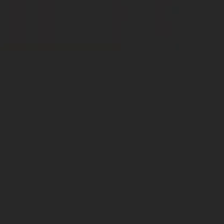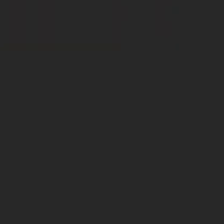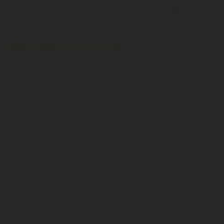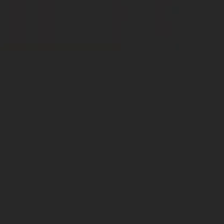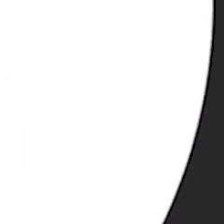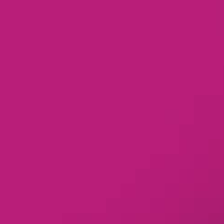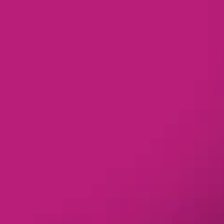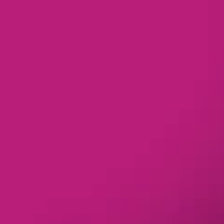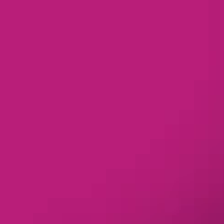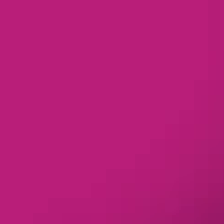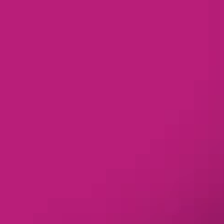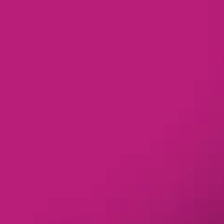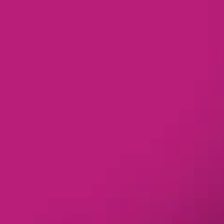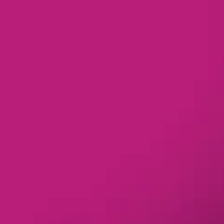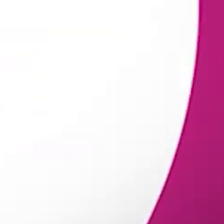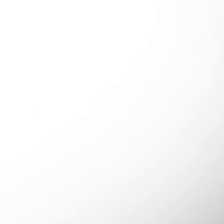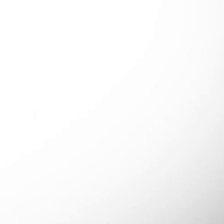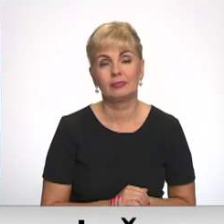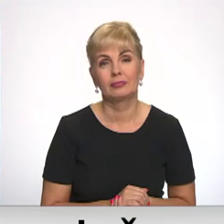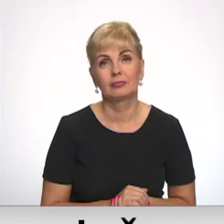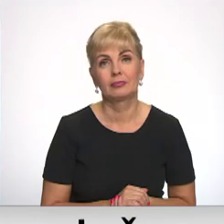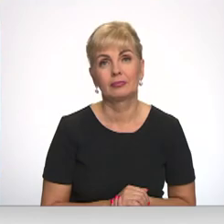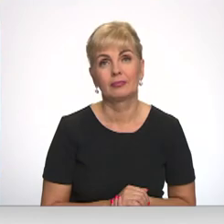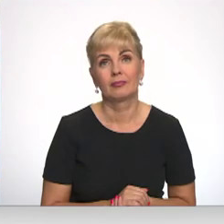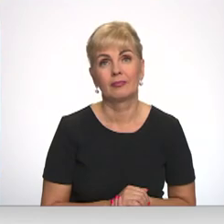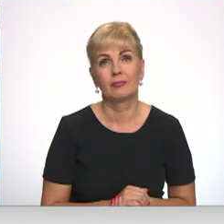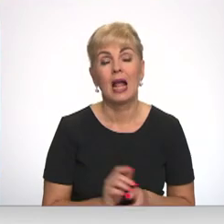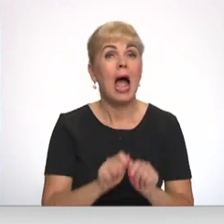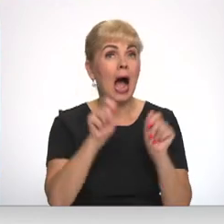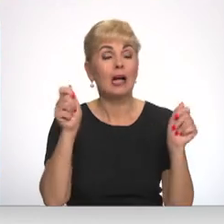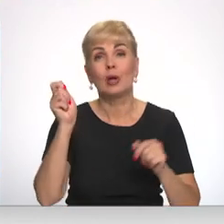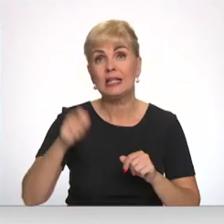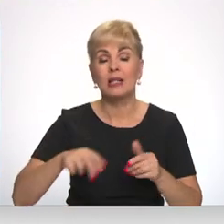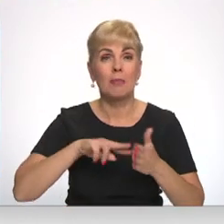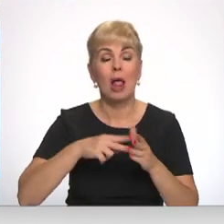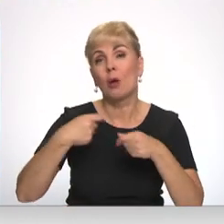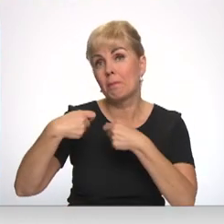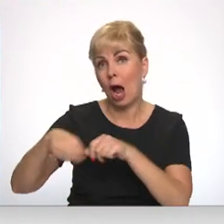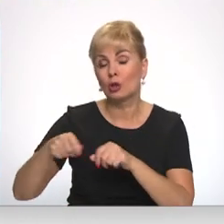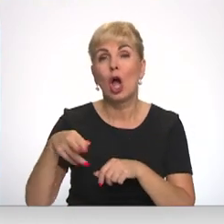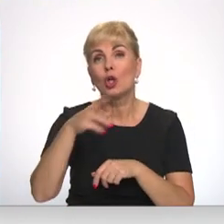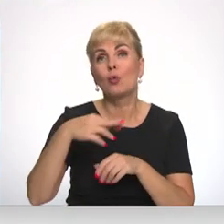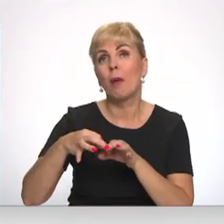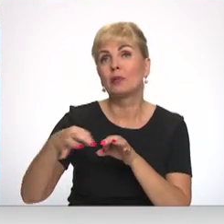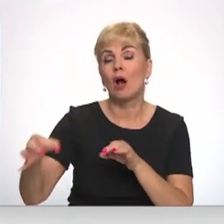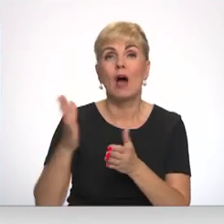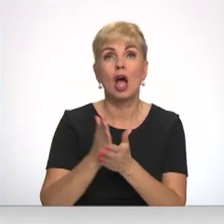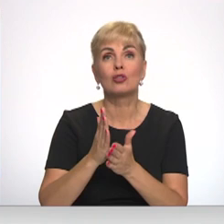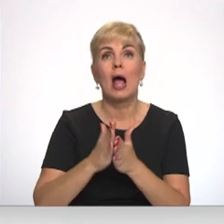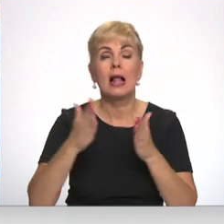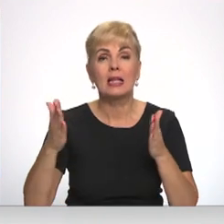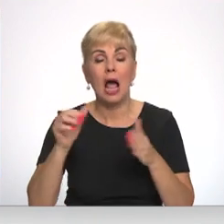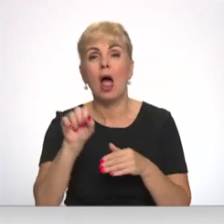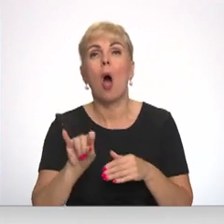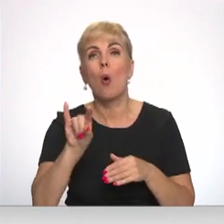Re, visi ēters ir te! Atklatā izsolē plānots pārdot Dobelis novadās sošo lielauca